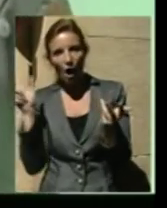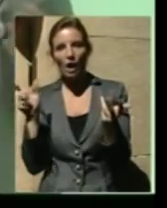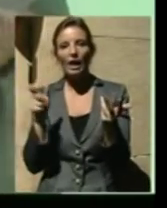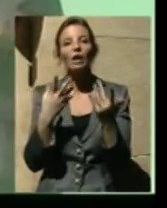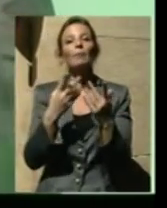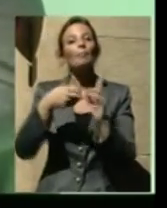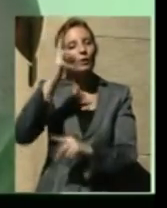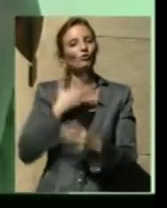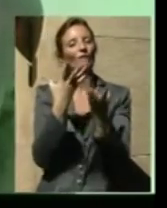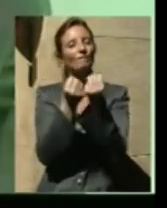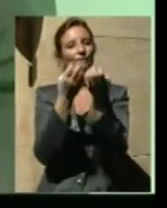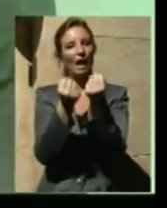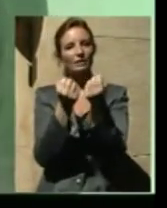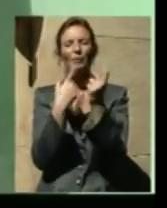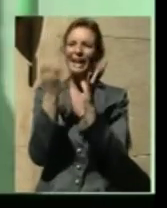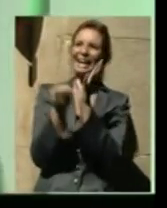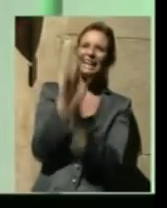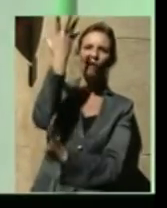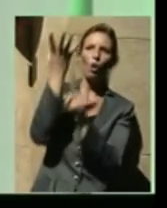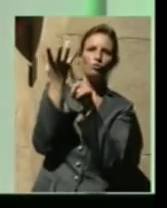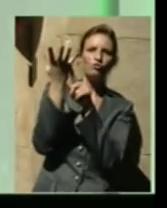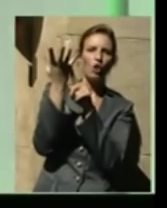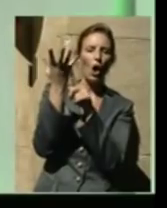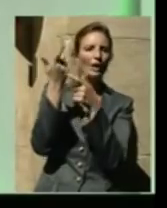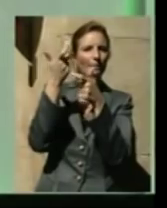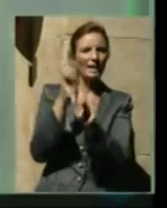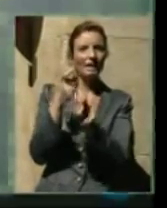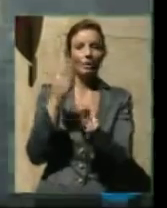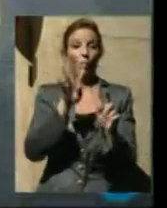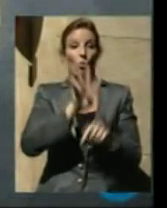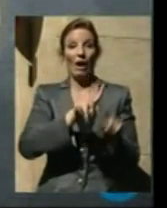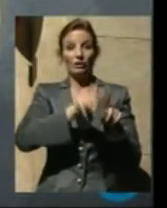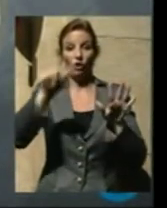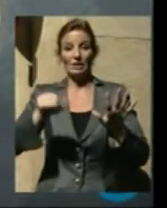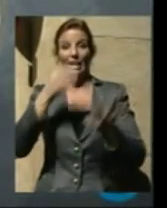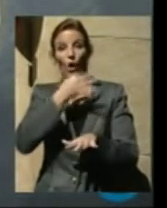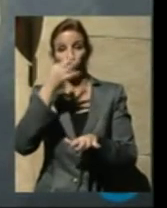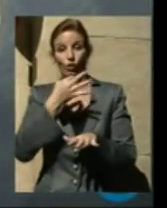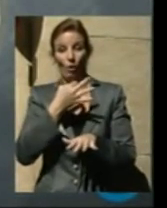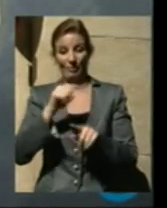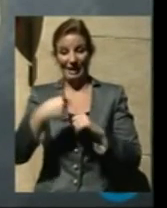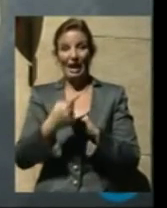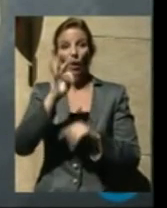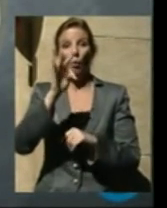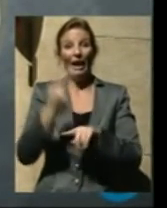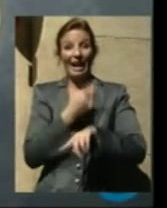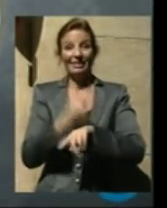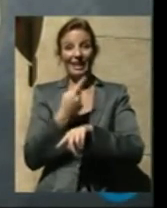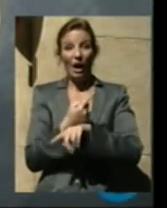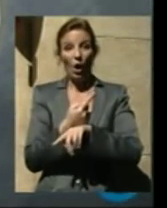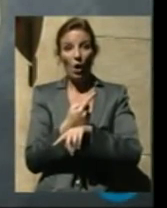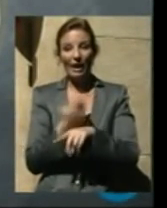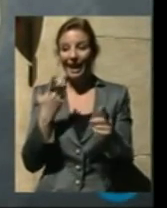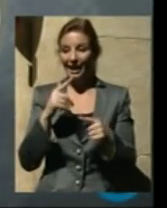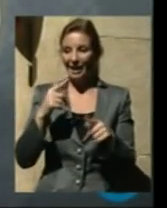dei fatti. Perché dico che è una rivoluzione? Perché dal 4 al 6 ottobre, per 40 ore, l'edizione in italiano ha chiuso i battenti.